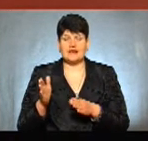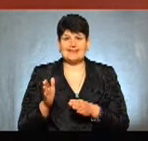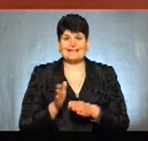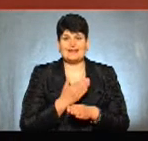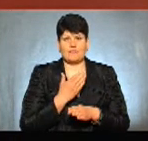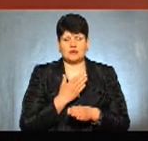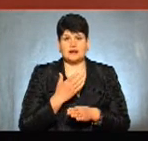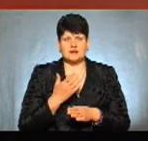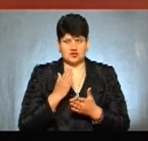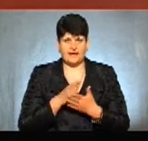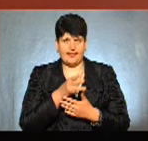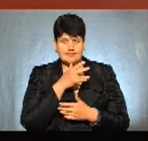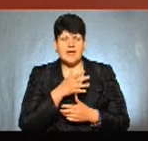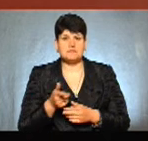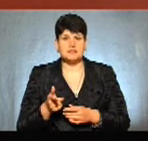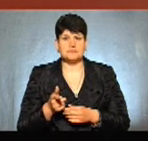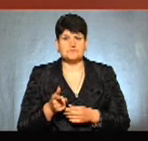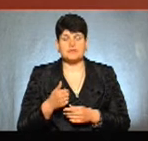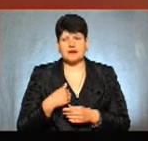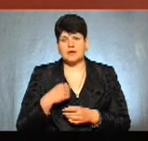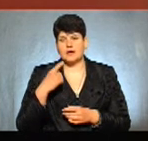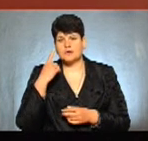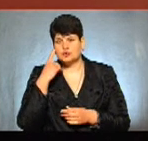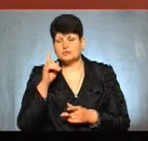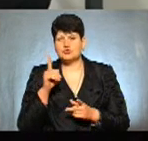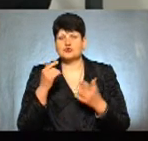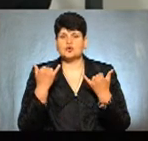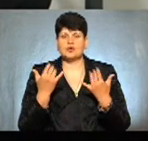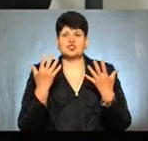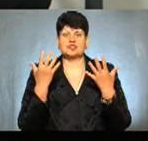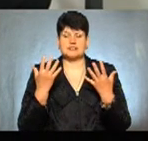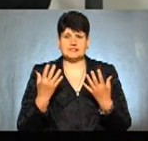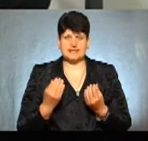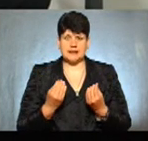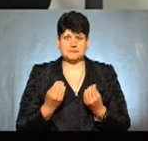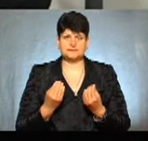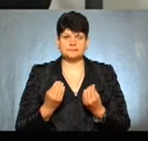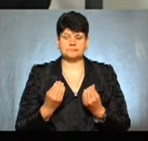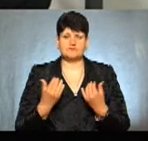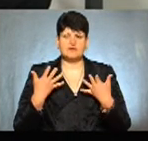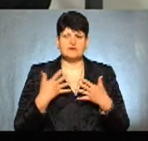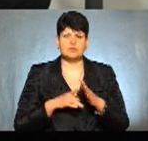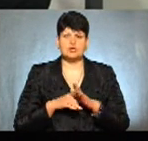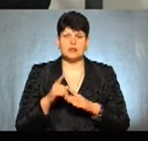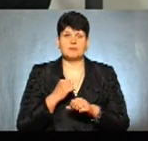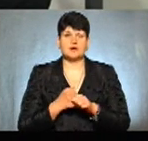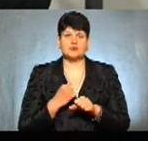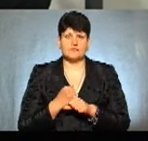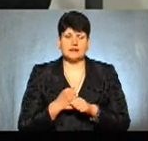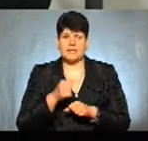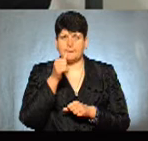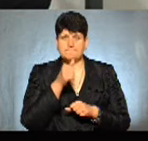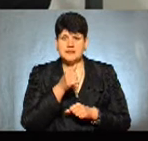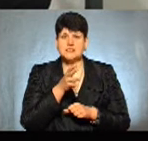терміни впровадження цього порядку? Я думаю, якщо на сьогоднішній день вже схема затверджена, відповідно, вона вже вступила в дію. Місяць